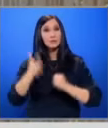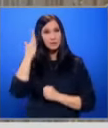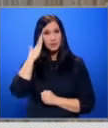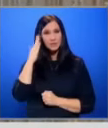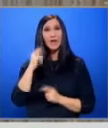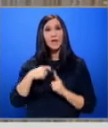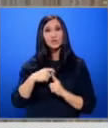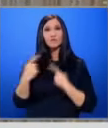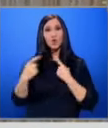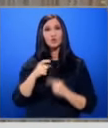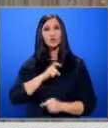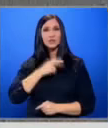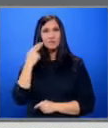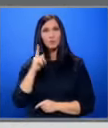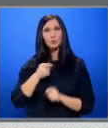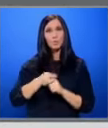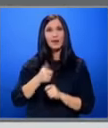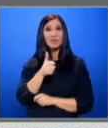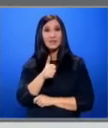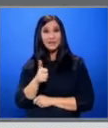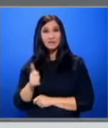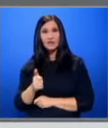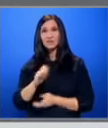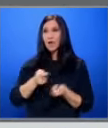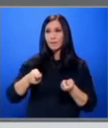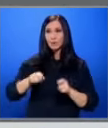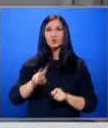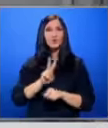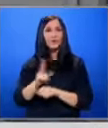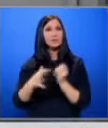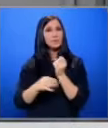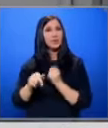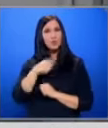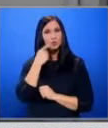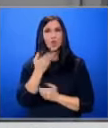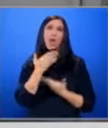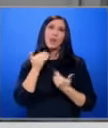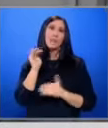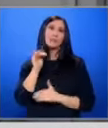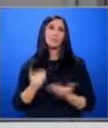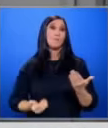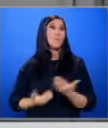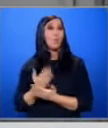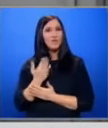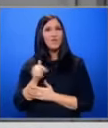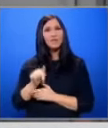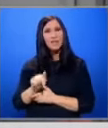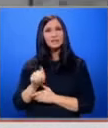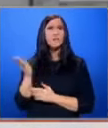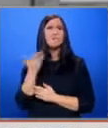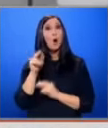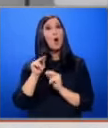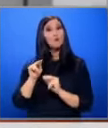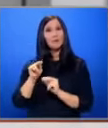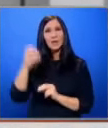Договорът на частната фирма, която извършва дезинфекцията, изтича на 12 марта тази година И няма да бъде подновен Днес тя е била